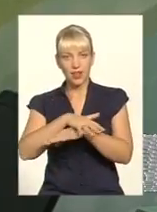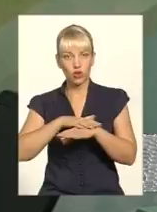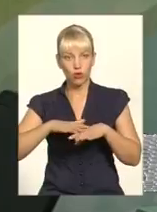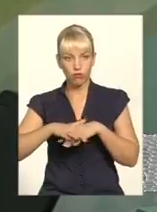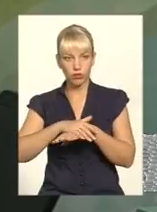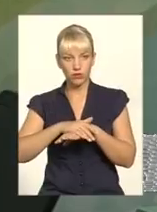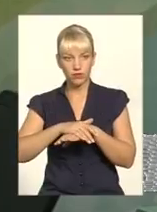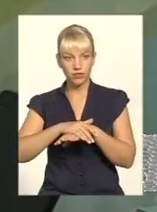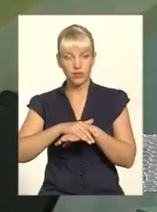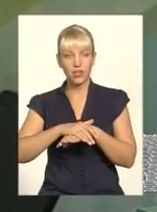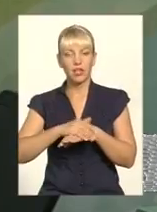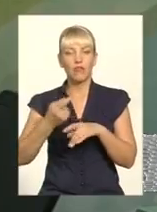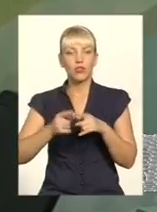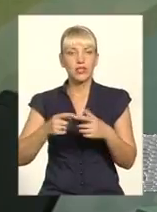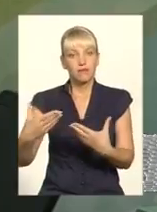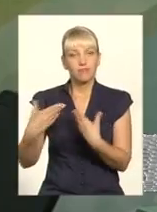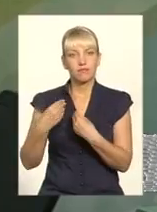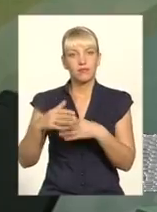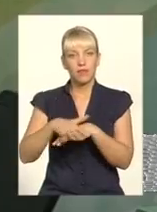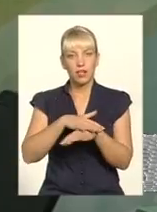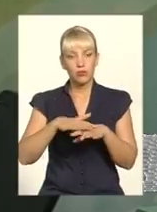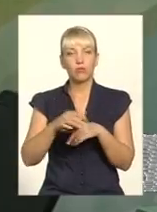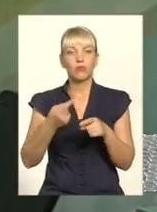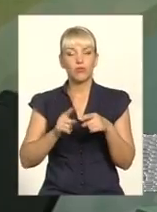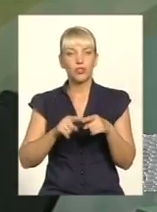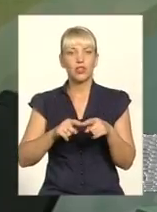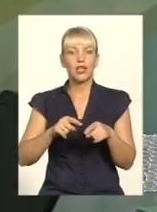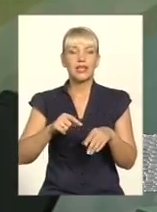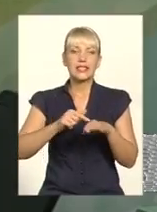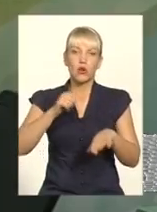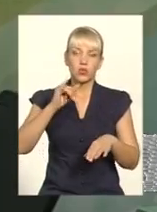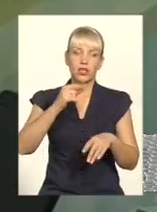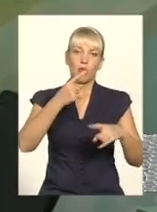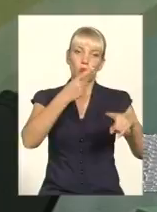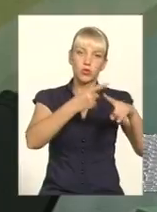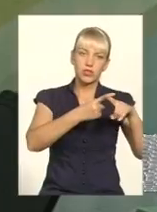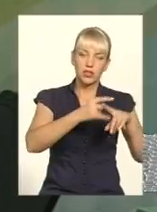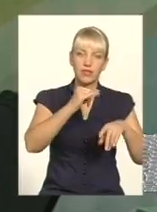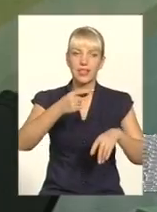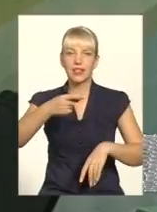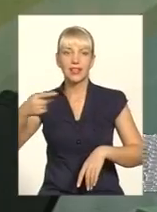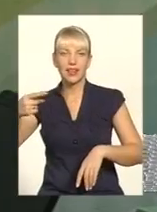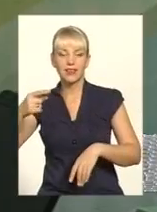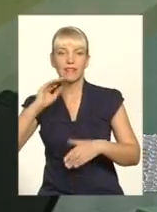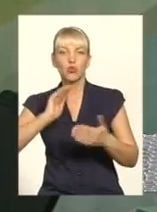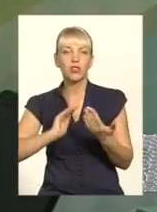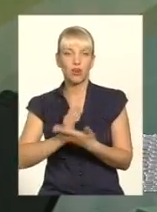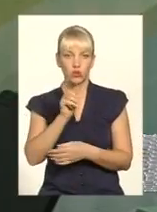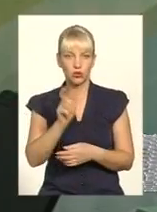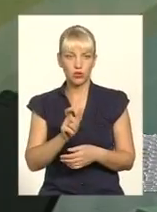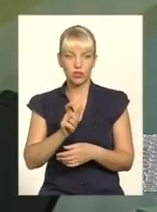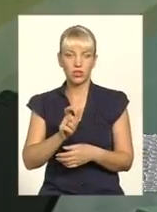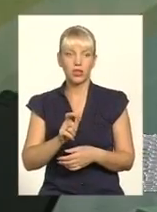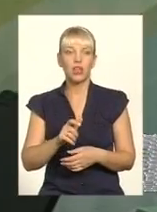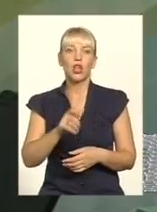ефект натовпу, він загострює як позитивні якості, так і негативні. Людина схильна як до героїзму,